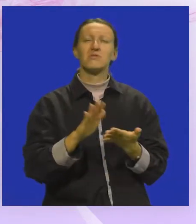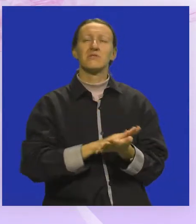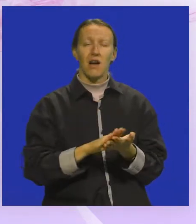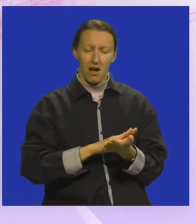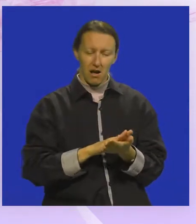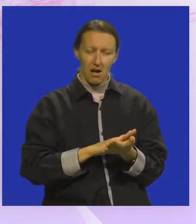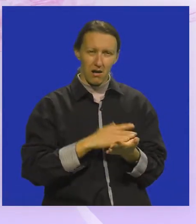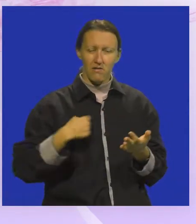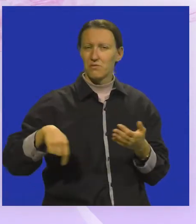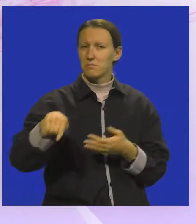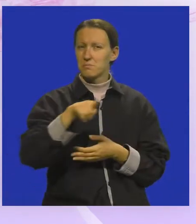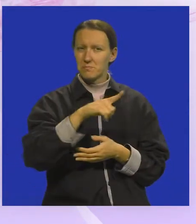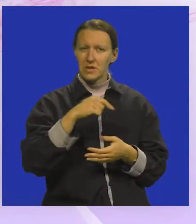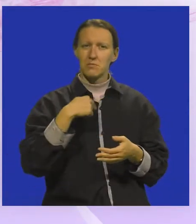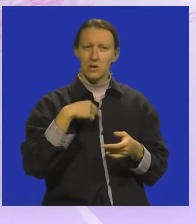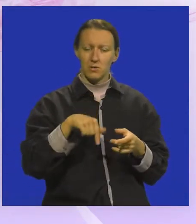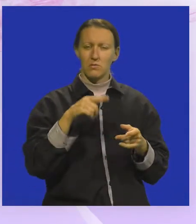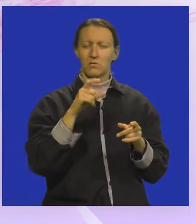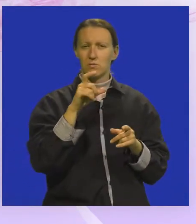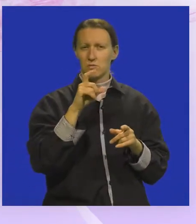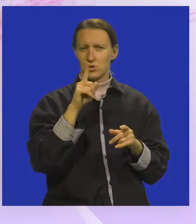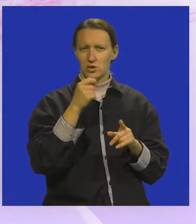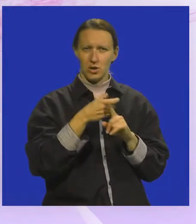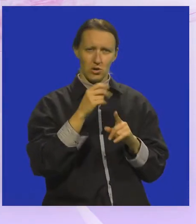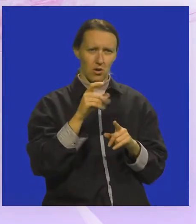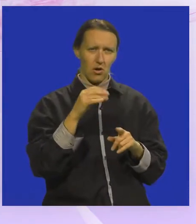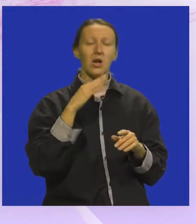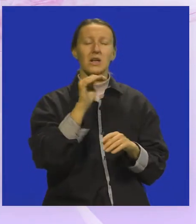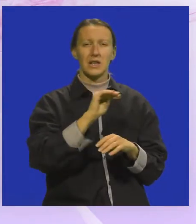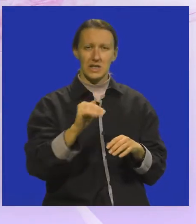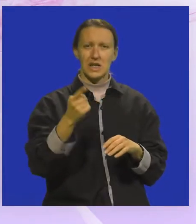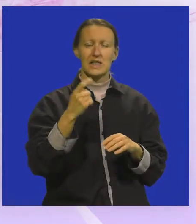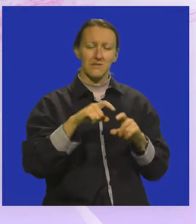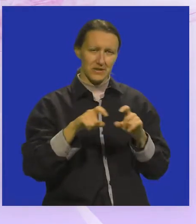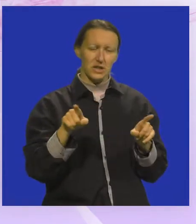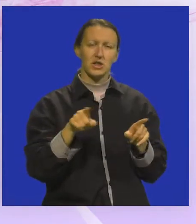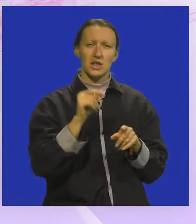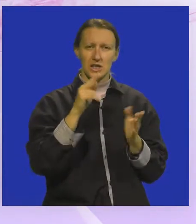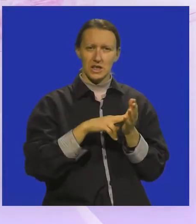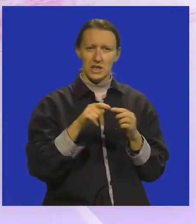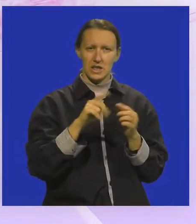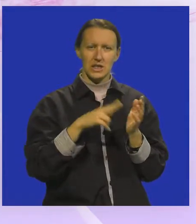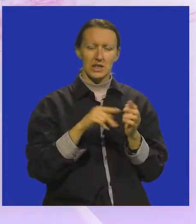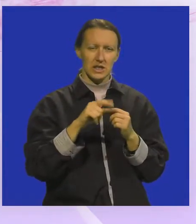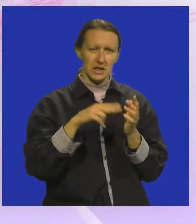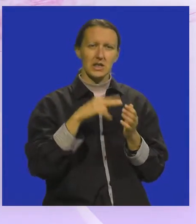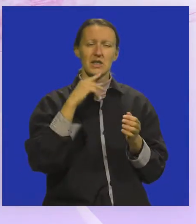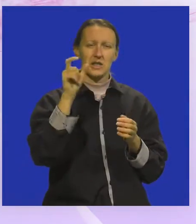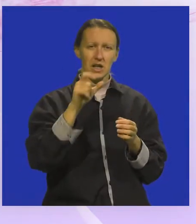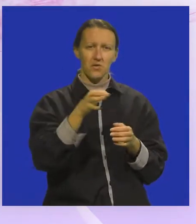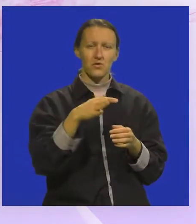zadovoljni mi s ove strane, mi u Čirkolu i djeca iz Vrtića, Rintintini, italijanske